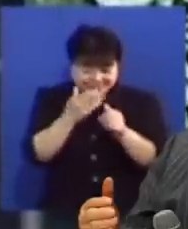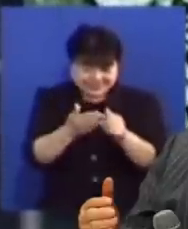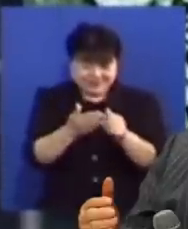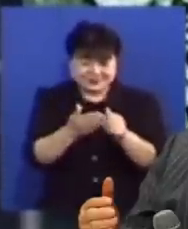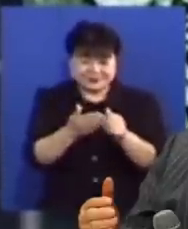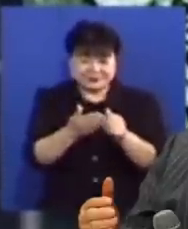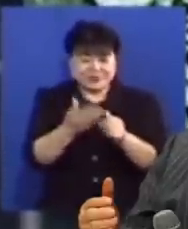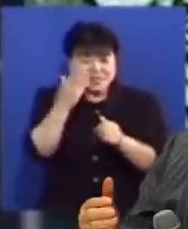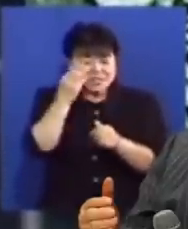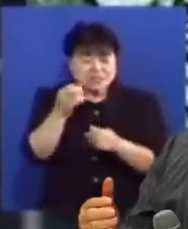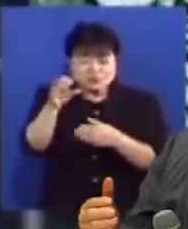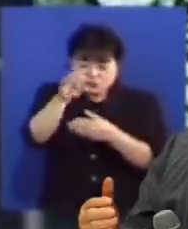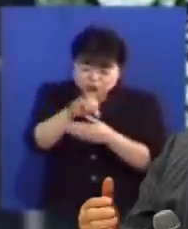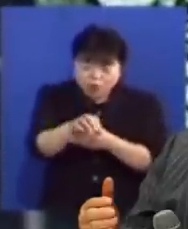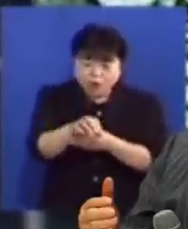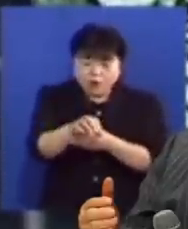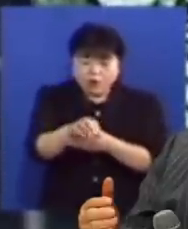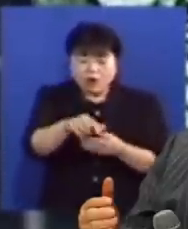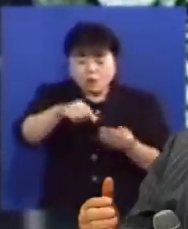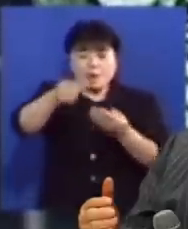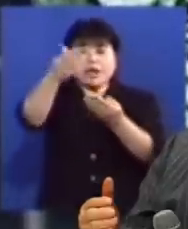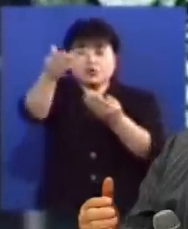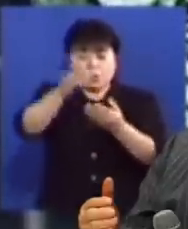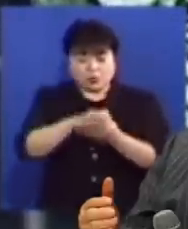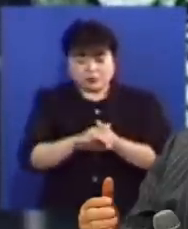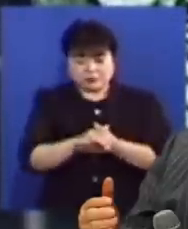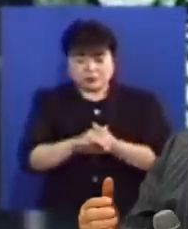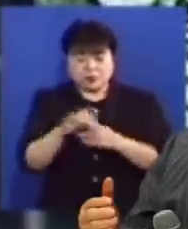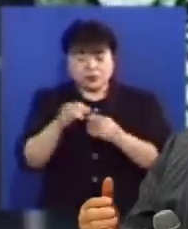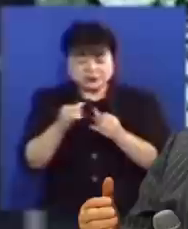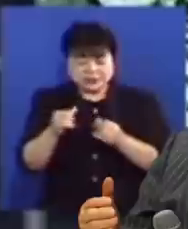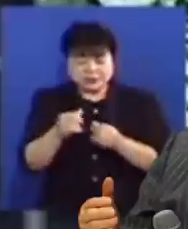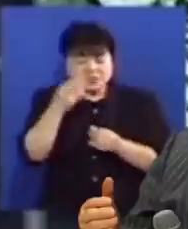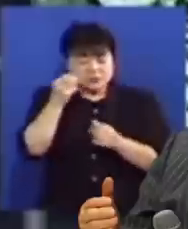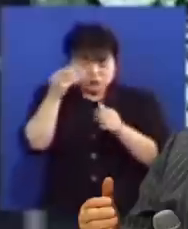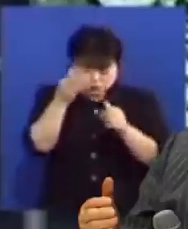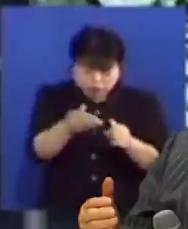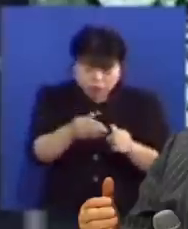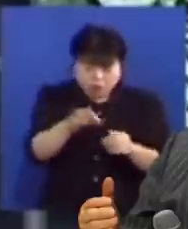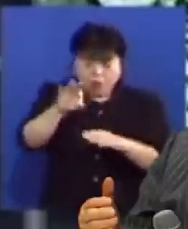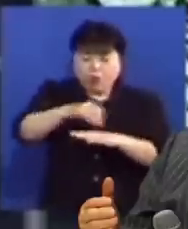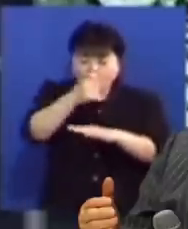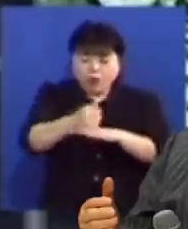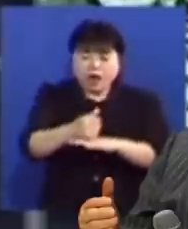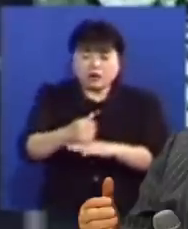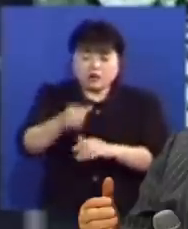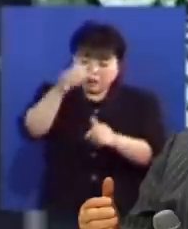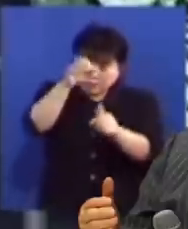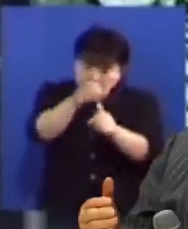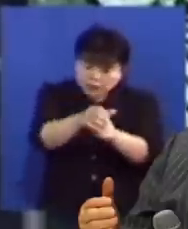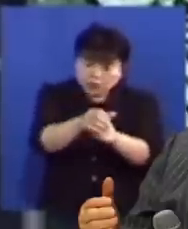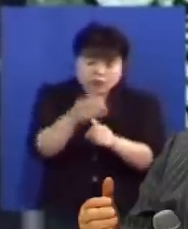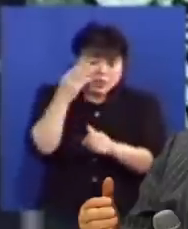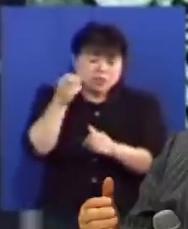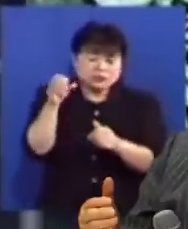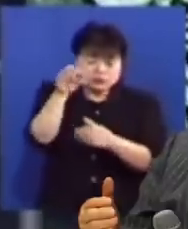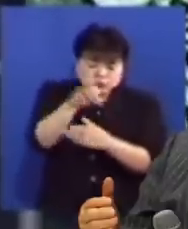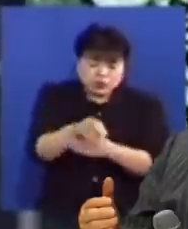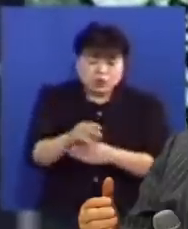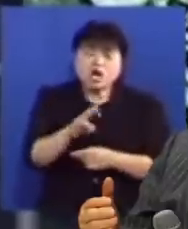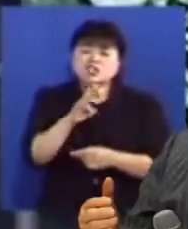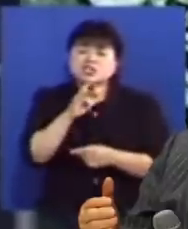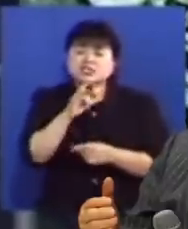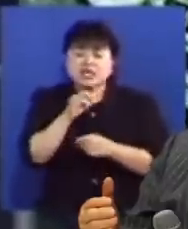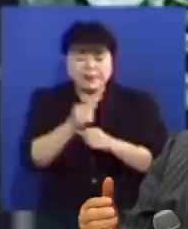기름을 부어서 선택을 하신 것입니다 보통 사람에게도 기름 부어서 왕으로 만드시고 또 기름 부어서 선지자로